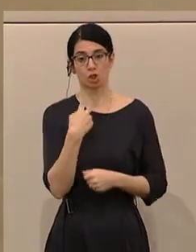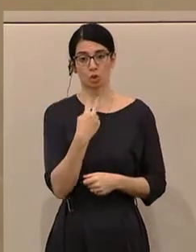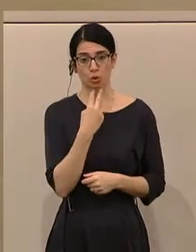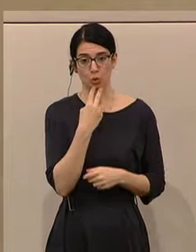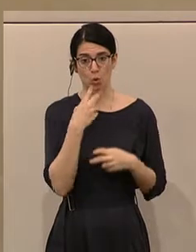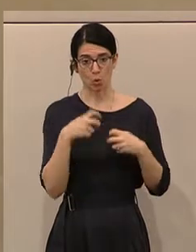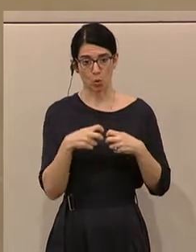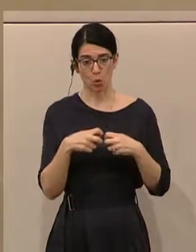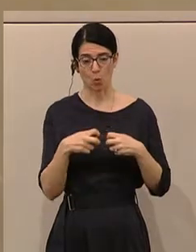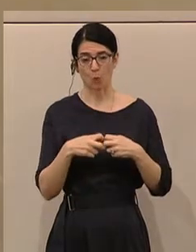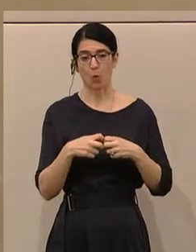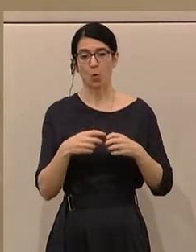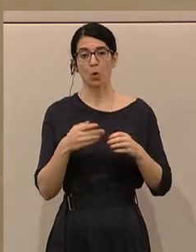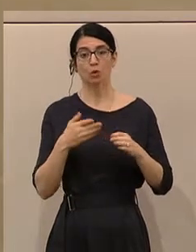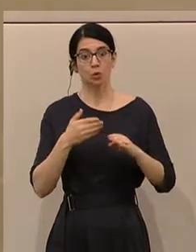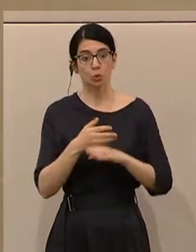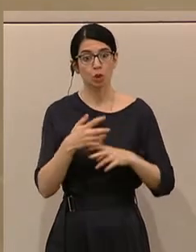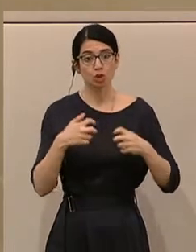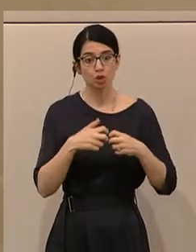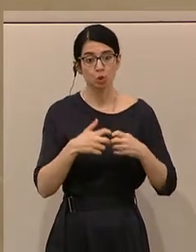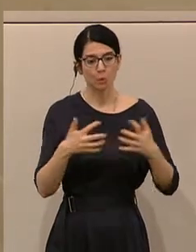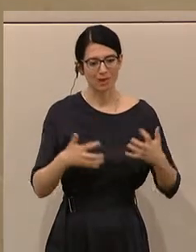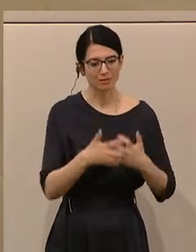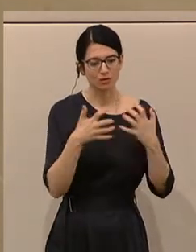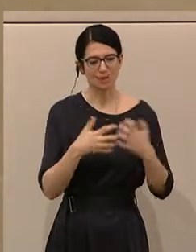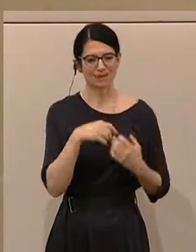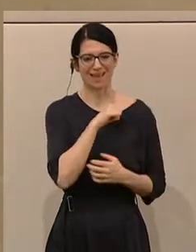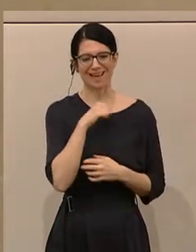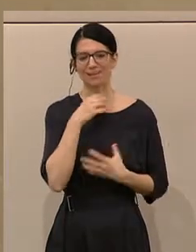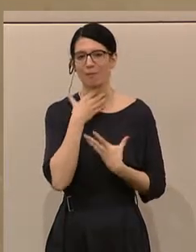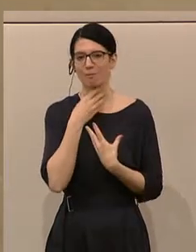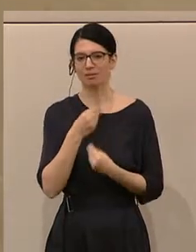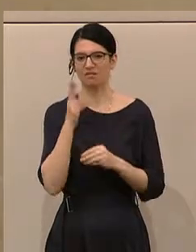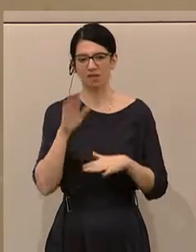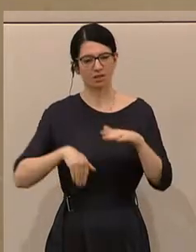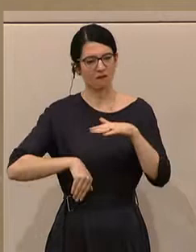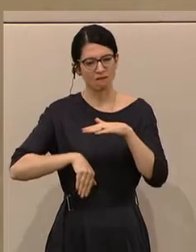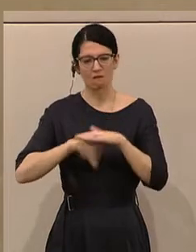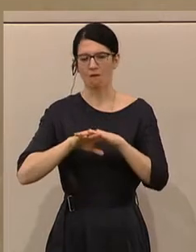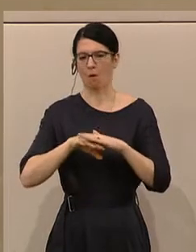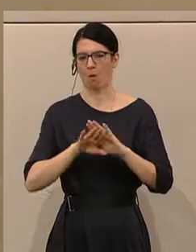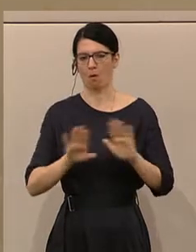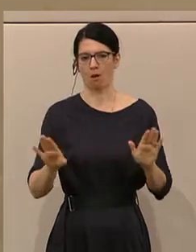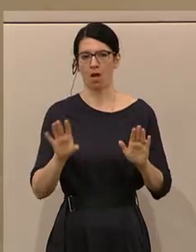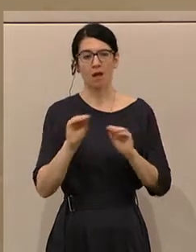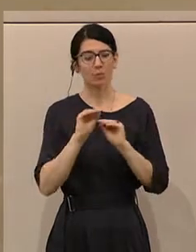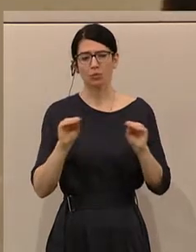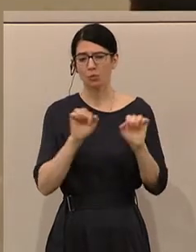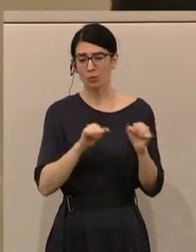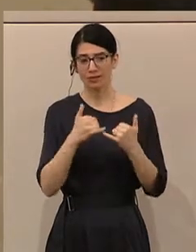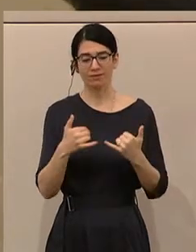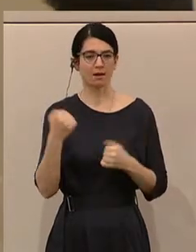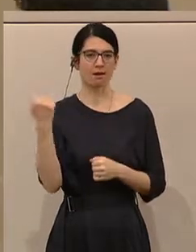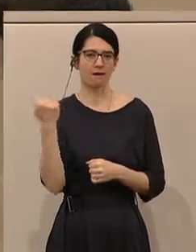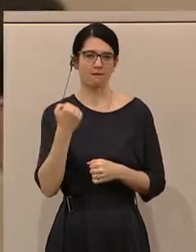oder durch die Stromerzeugung unseren Eigenbedarf komplett decken können. Und das wird nur mit der Wasserkraft gehen.